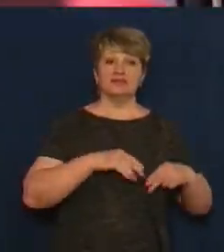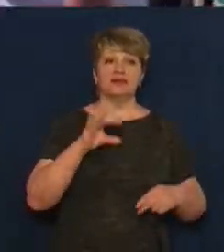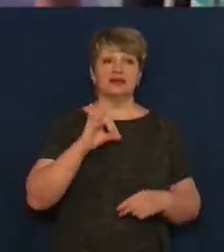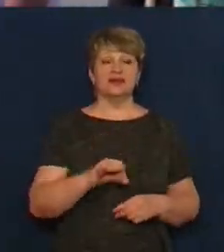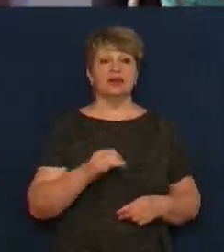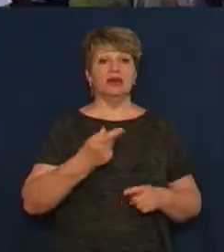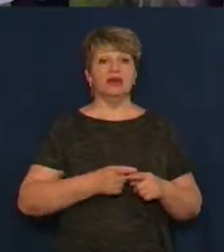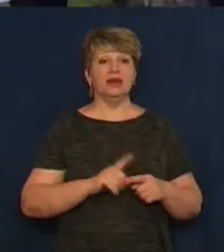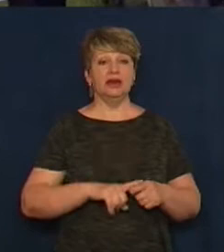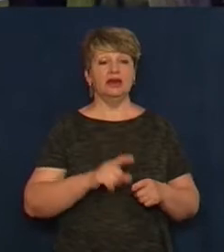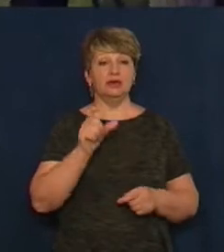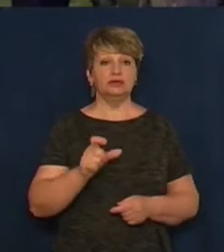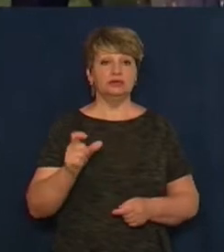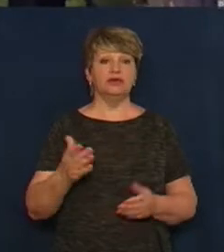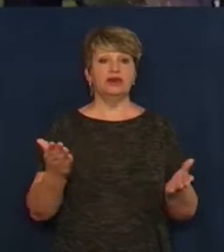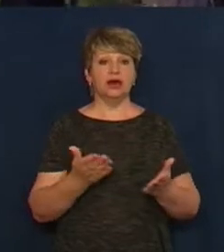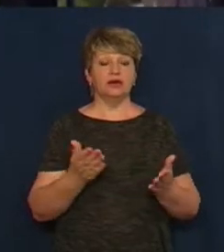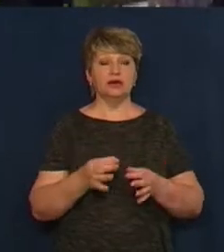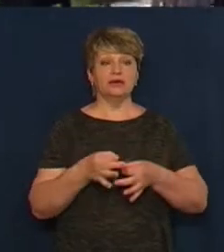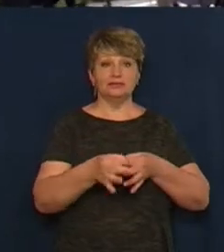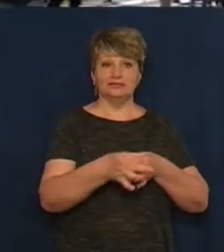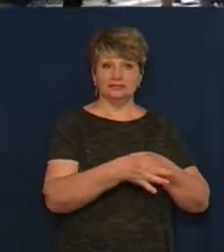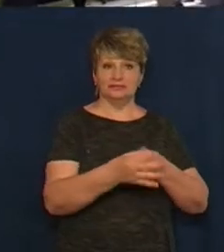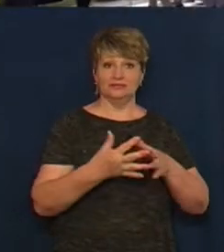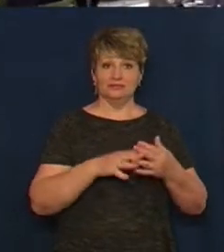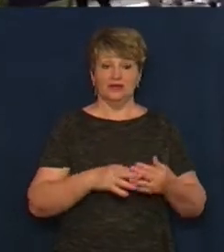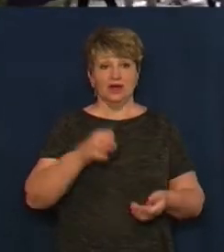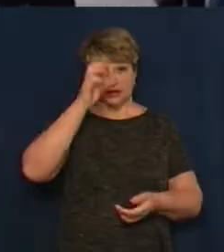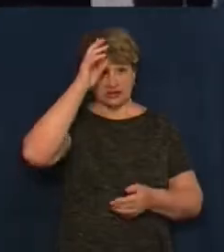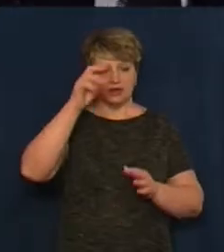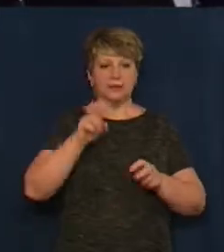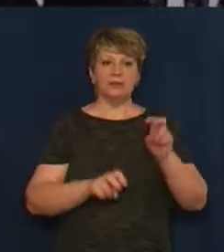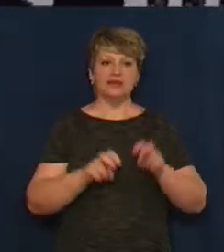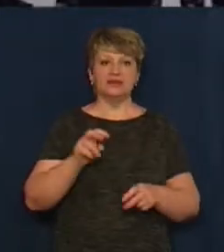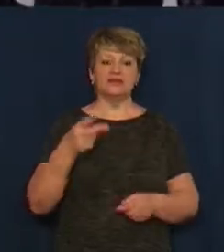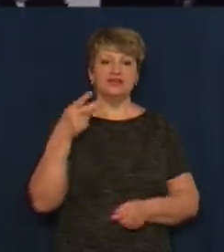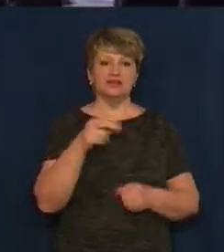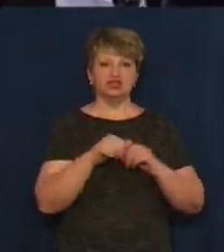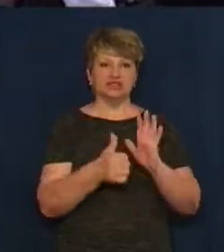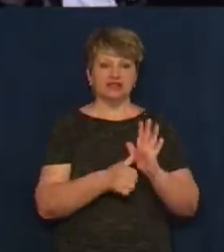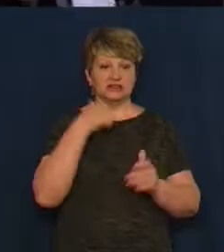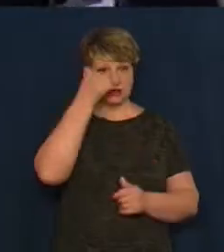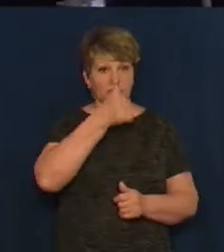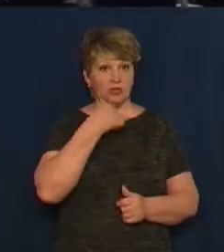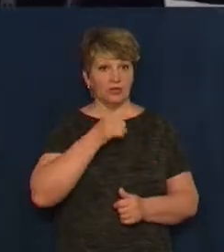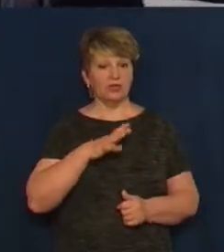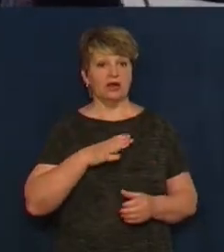товарів з Родниківка, як у БЕЦ, що у Христинівському районі. Вони були державними підприємствами, у 2016 році стали